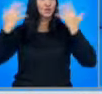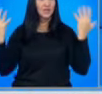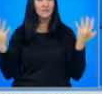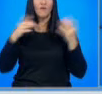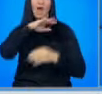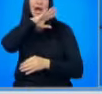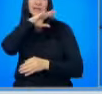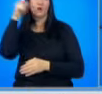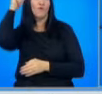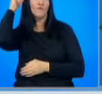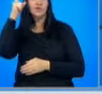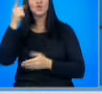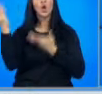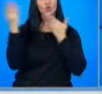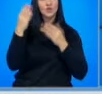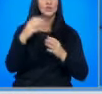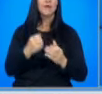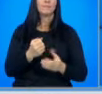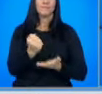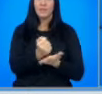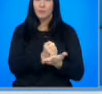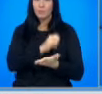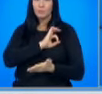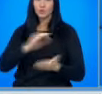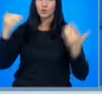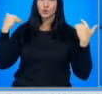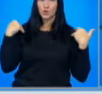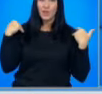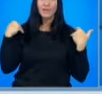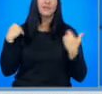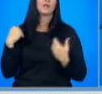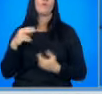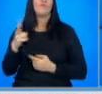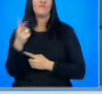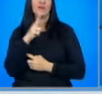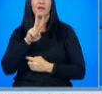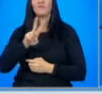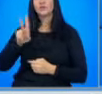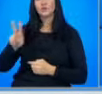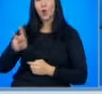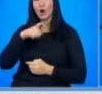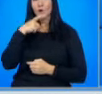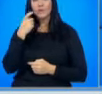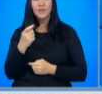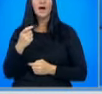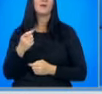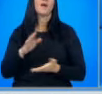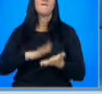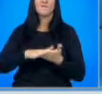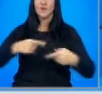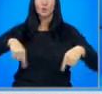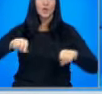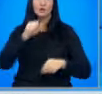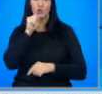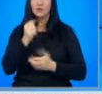-старото ни висше училище дипломите си получиха студентите от випуск 2022 във факултета по журналистика и масова комуникация.